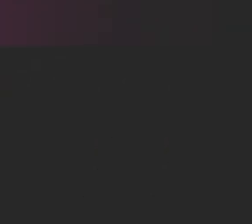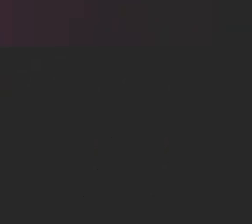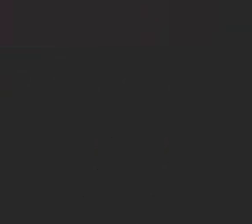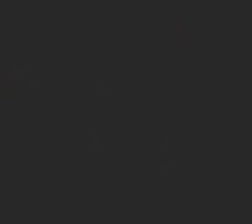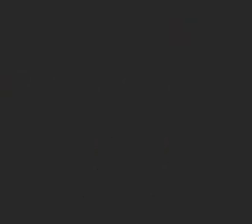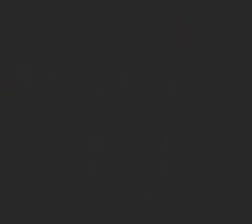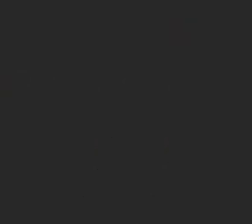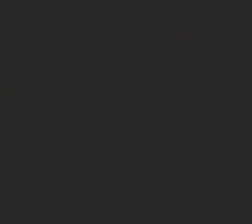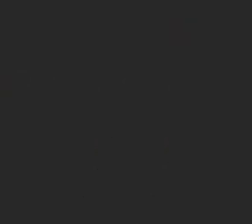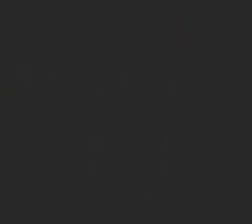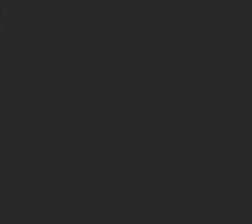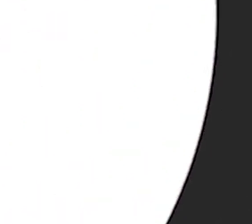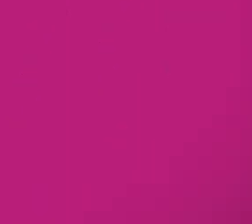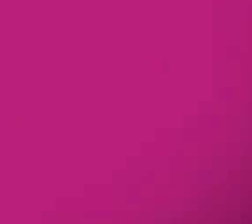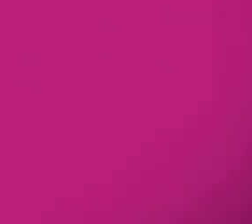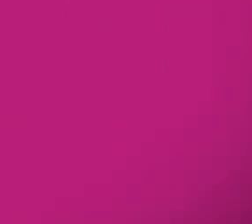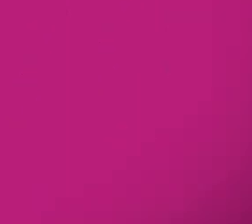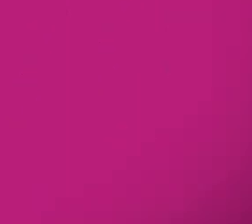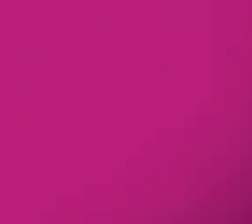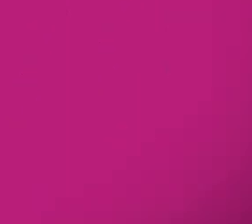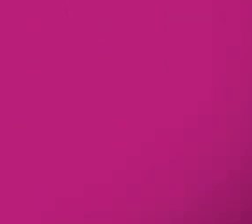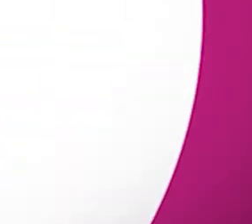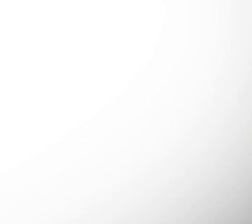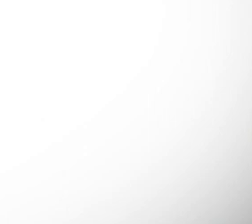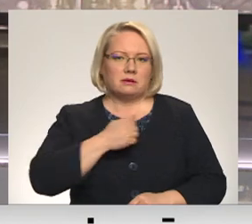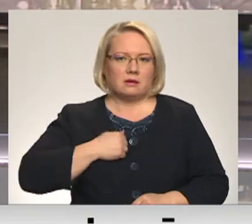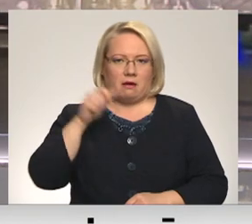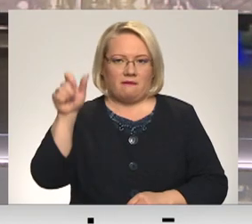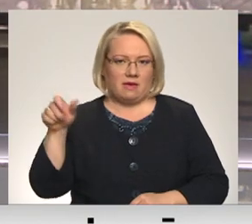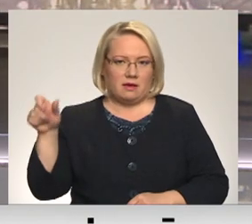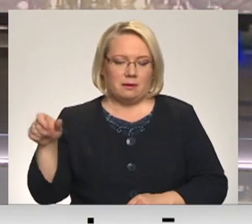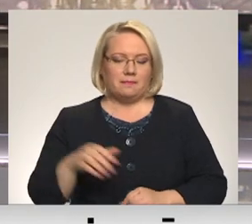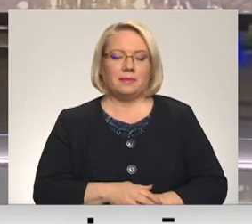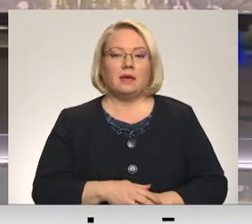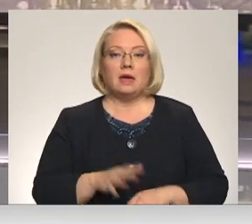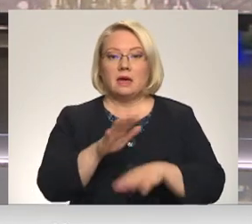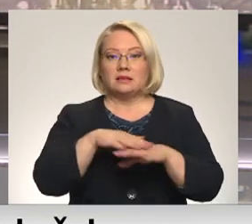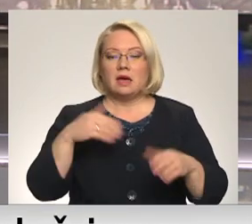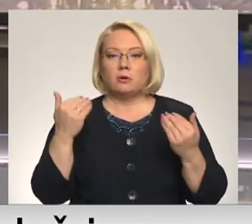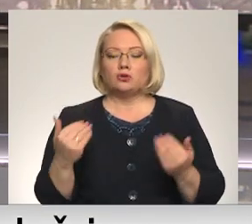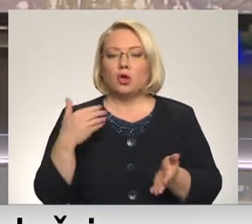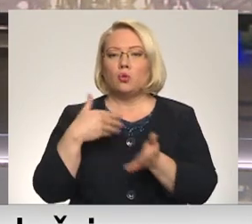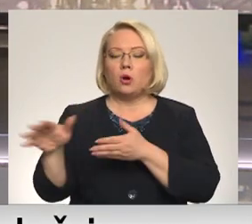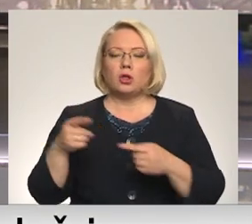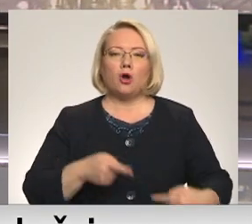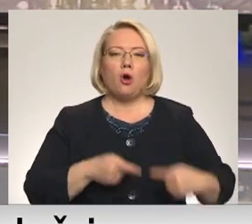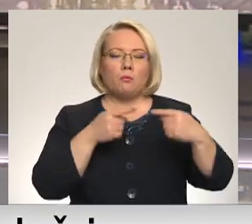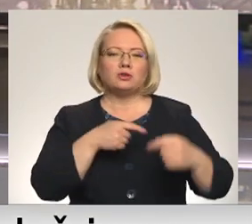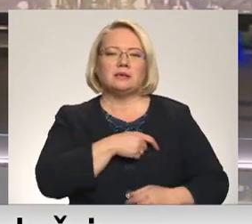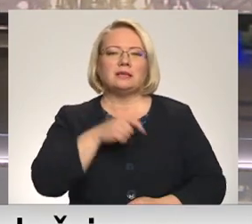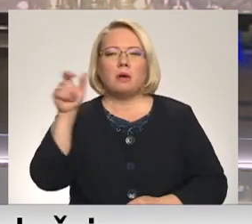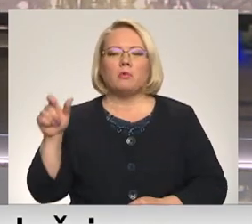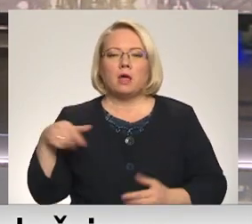Re! Viss ēters ir te! Sājumā šodien noraidīja opozīcijas deputātu